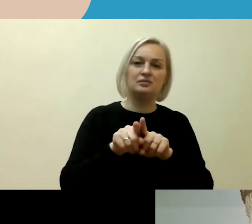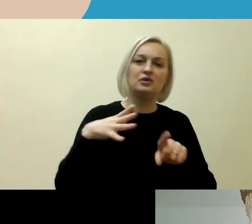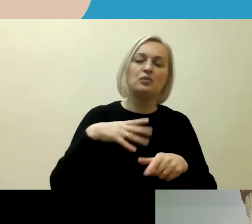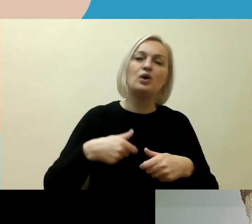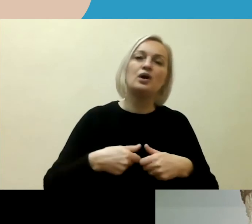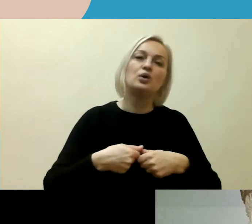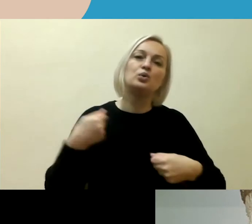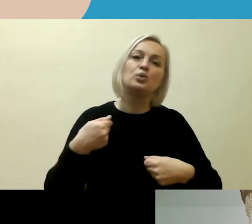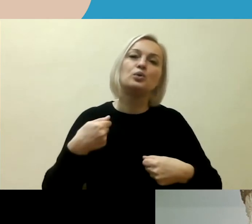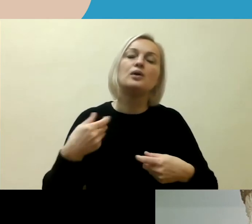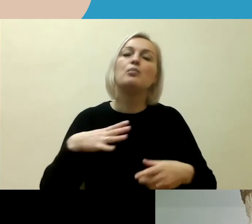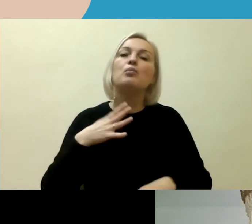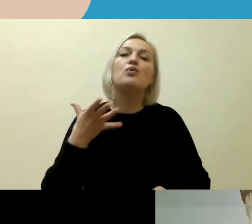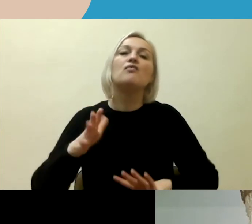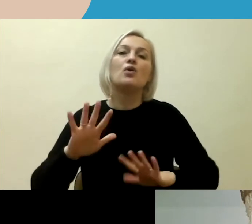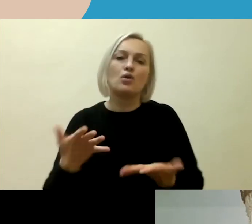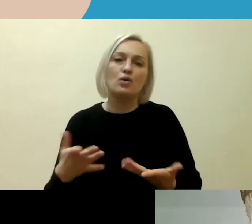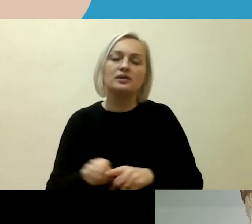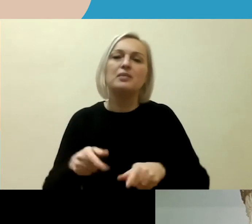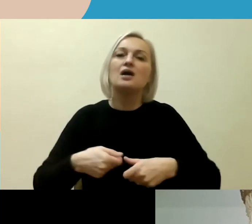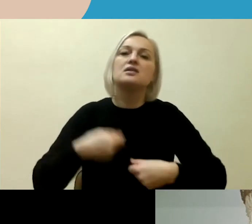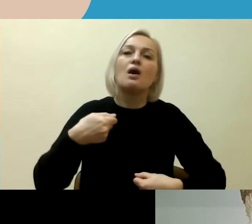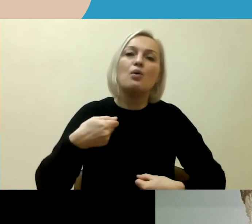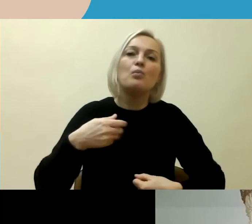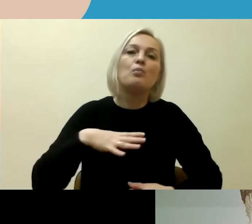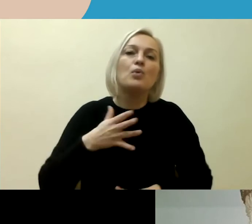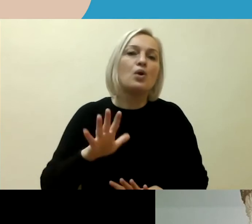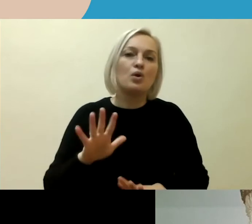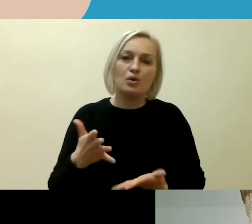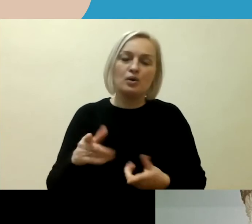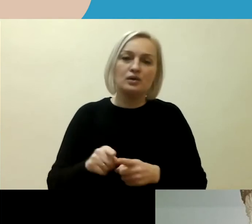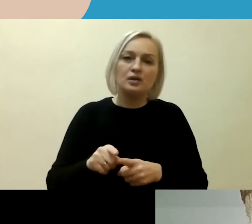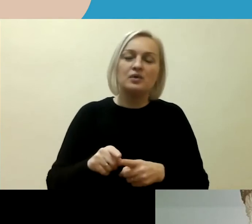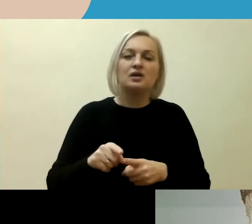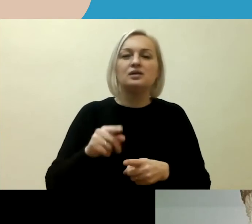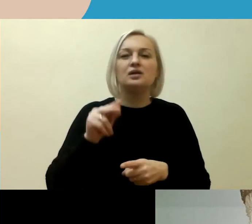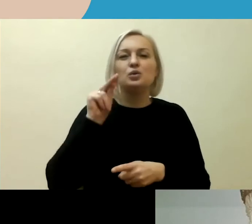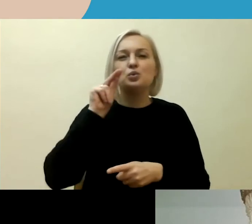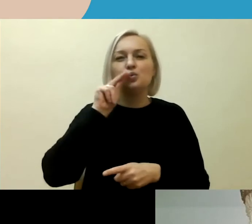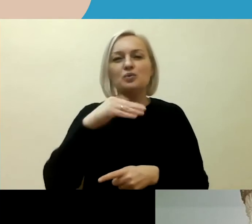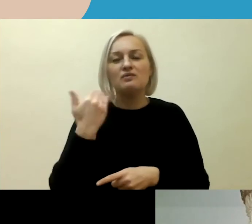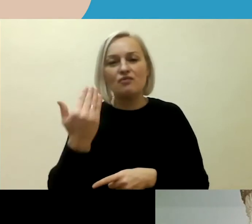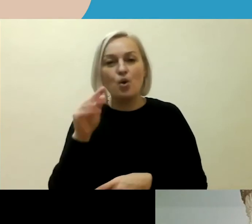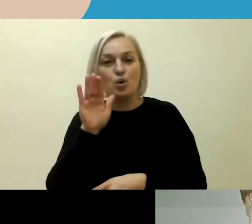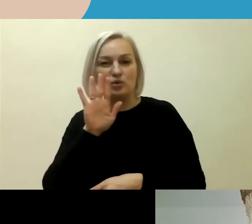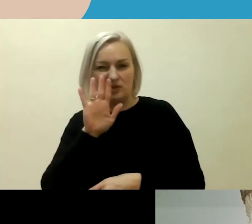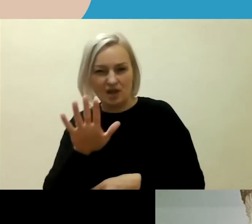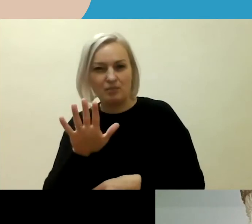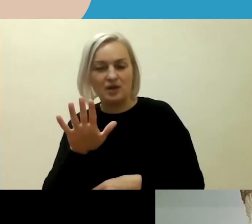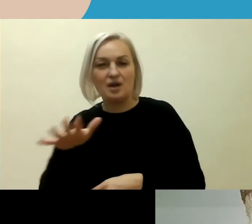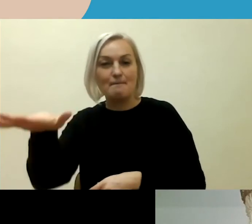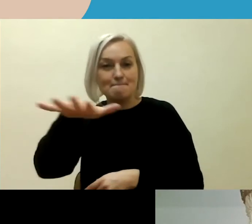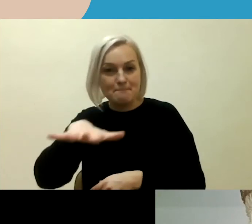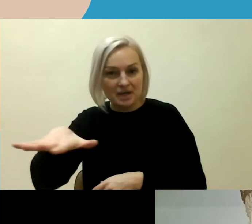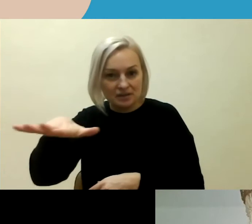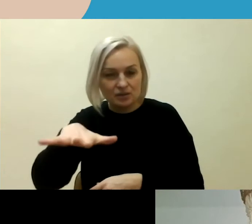susitikimas. Aš tikriuosiu nėr tiek traumuojantis nepykantos nusikaltimų važydžiomams bendruomenėms, bet tikrai galiu pasakyti tiems, kurie